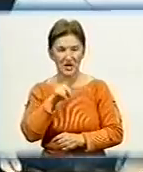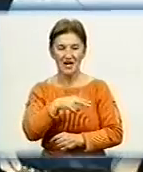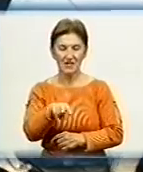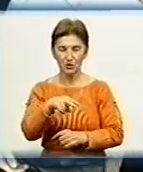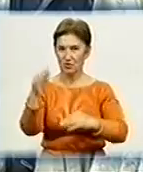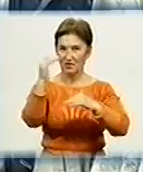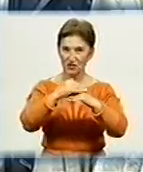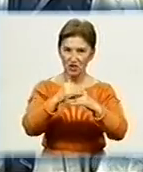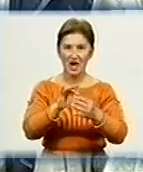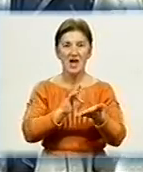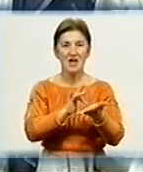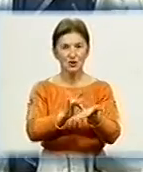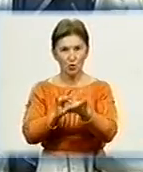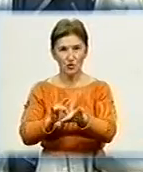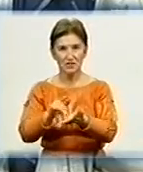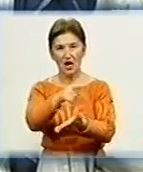екскурсії та круглі столи.